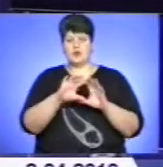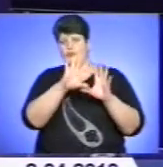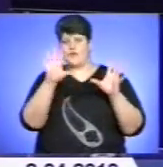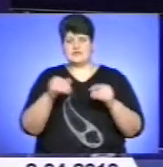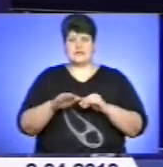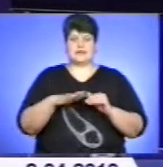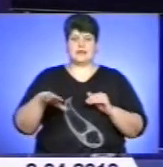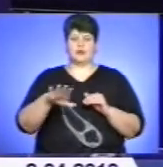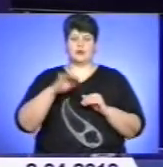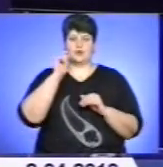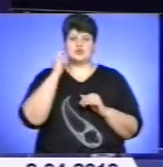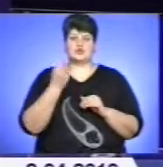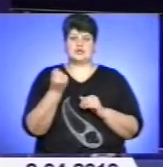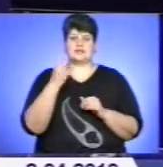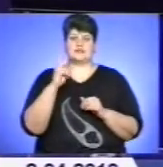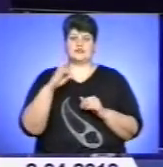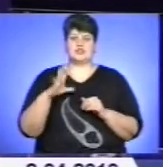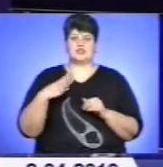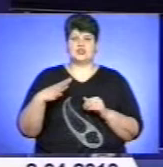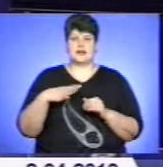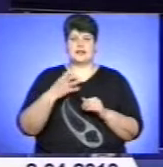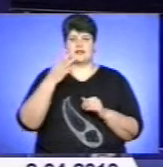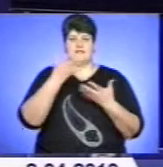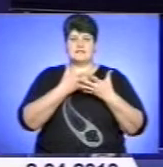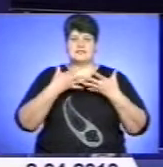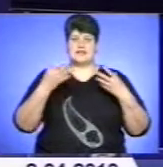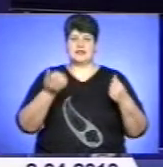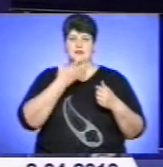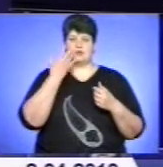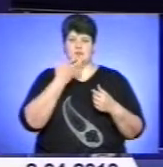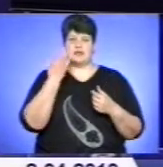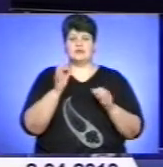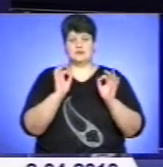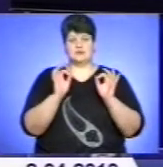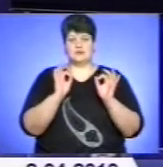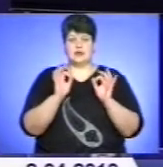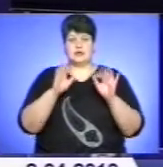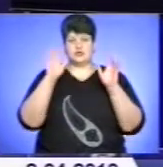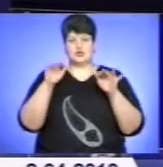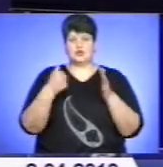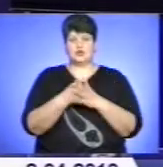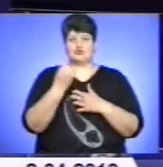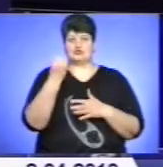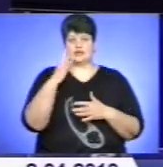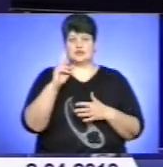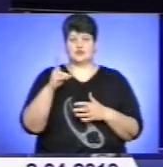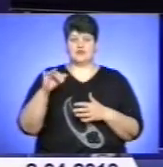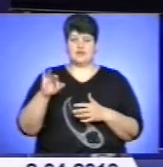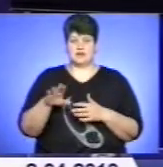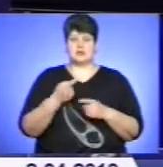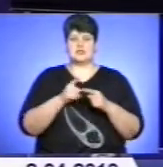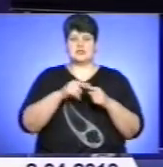України з 11 квітня очікується весняне потепління і помірні дощі до 14 квітня, повідомив директор